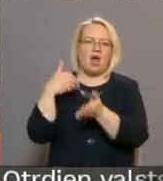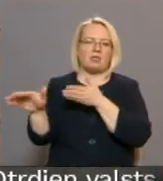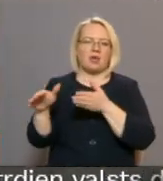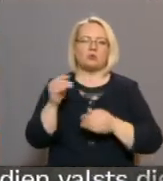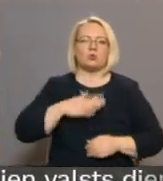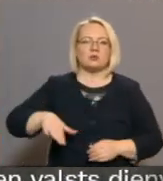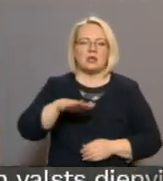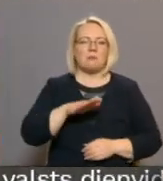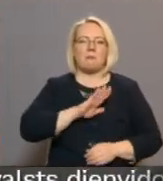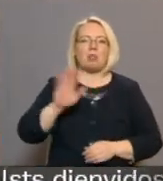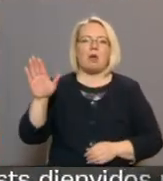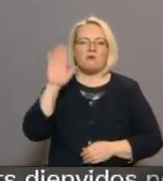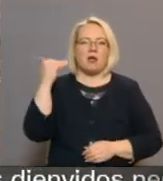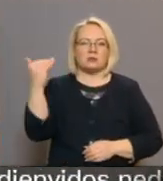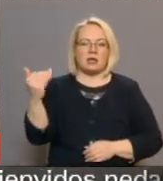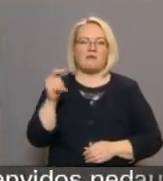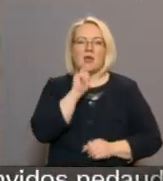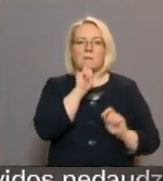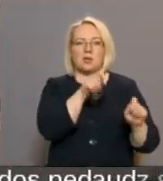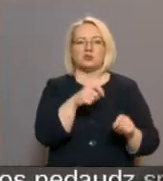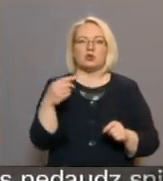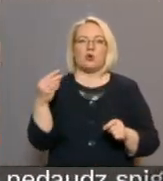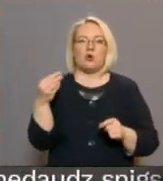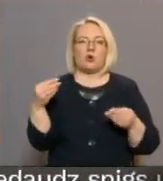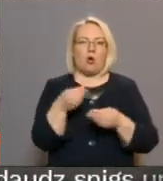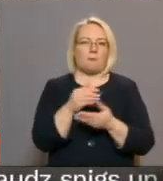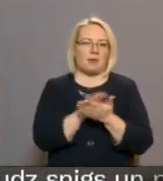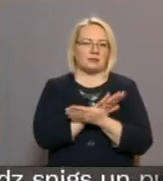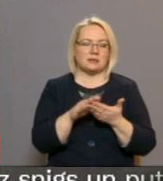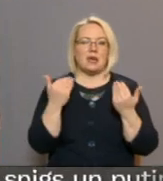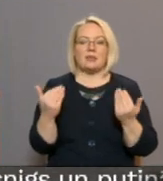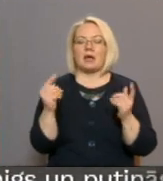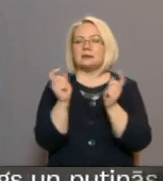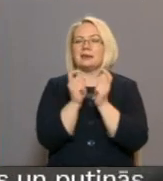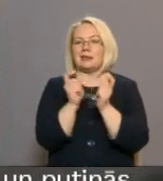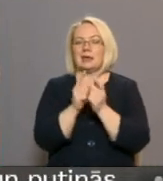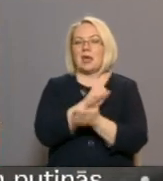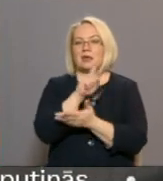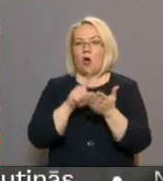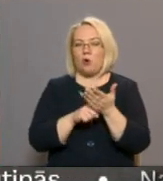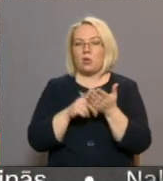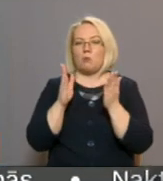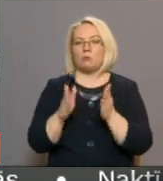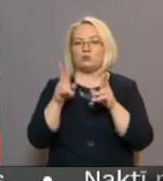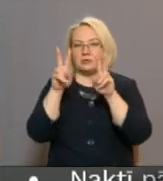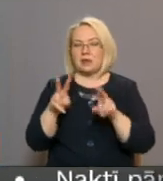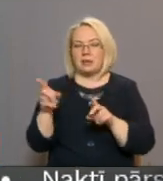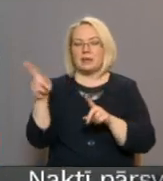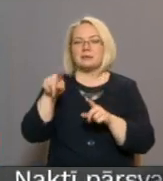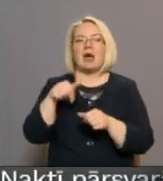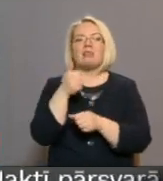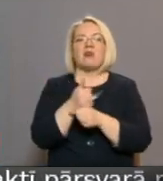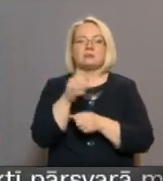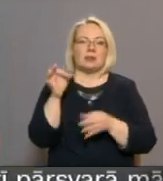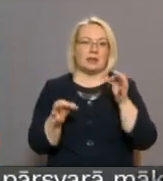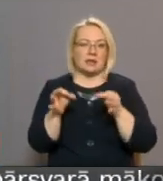valstī, ja vien tiem piešķirtu kompensācijas. Tagad strīdīgie jautājumi par ezerujiem tik skatīti satversmes tiesā. Tikmēr